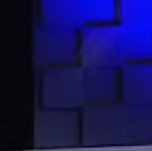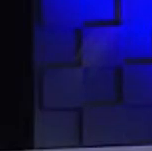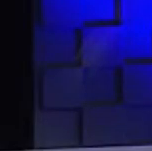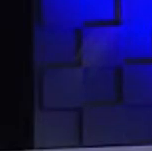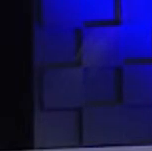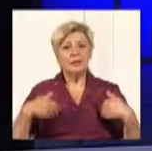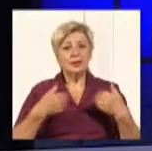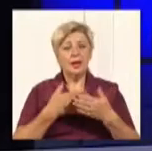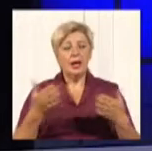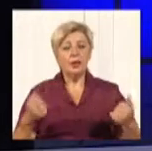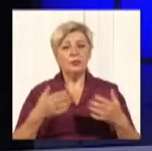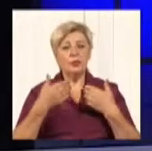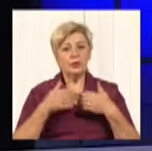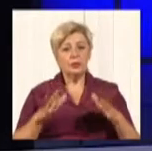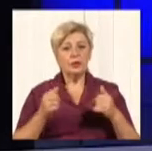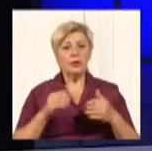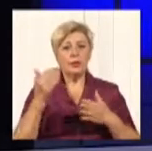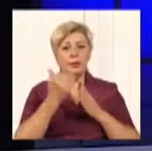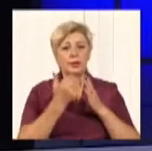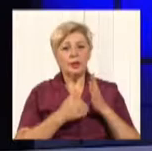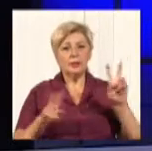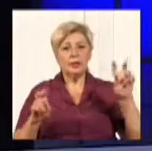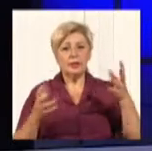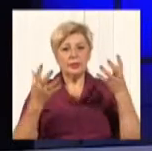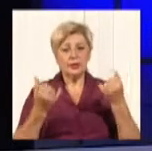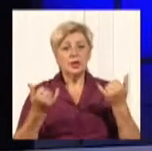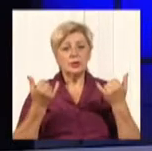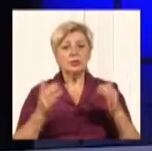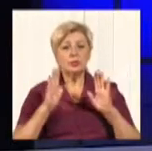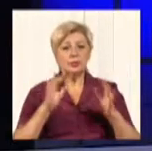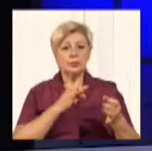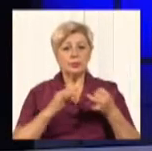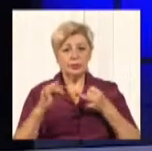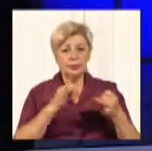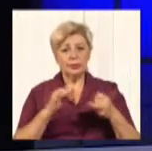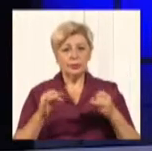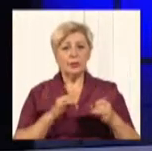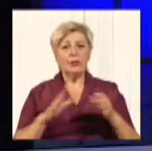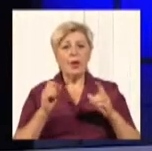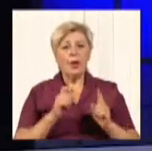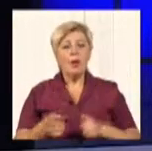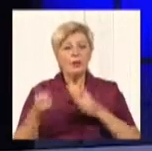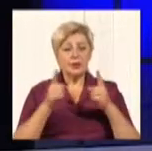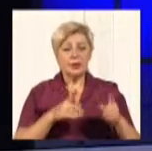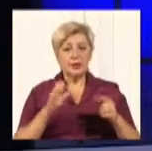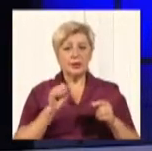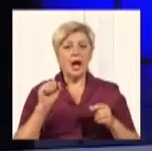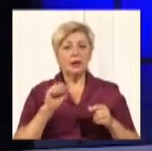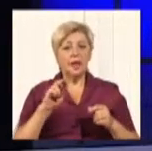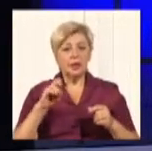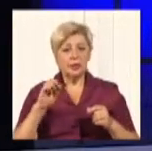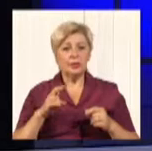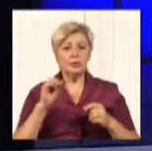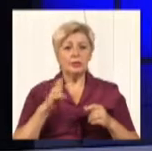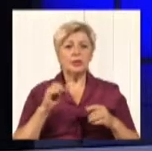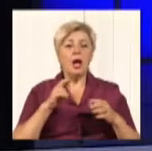Вітаю в ефірі програма «Тема дня». Сьогодні будемо обговорювати перехід з аналогового на цифрове мовлення. Разом із